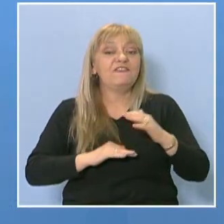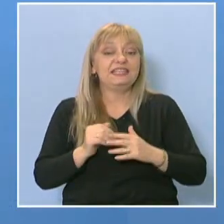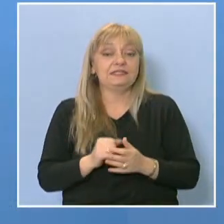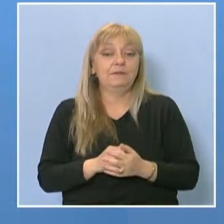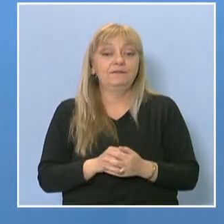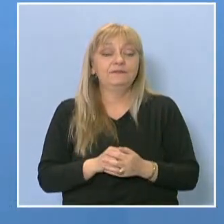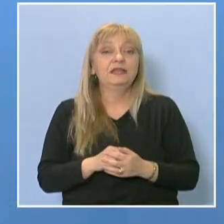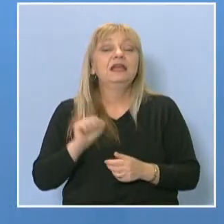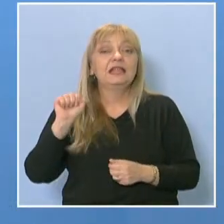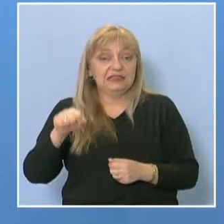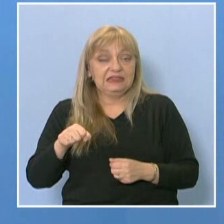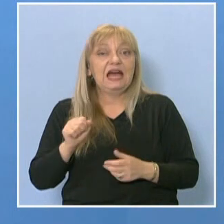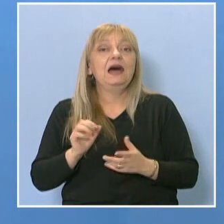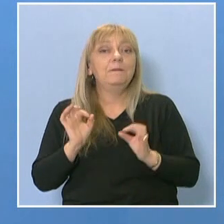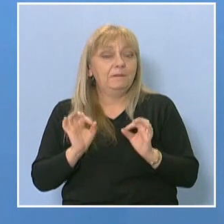Абсолютно сте права.